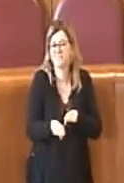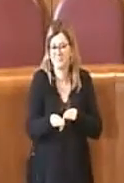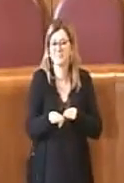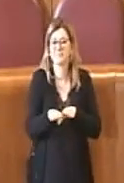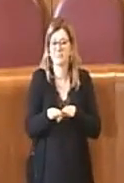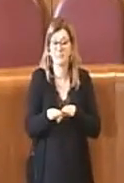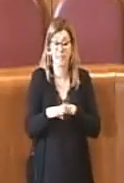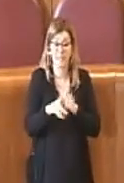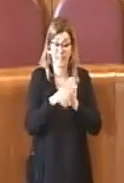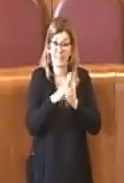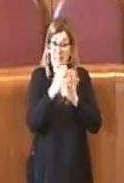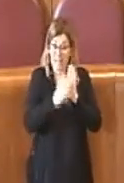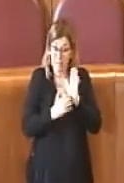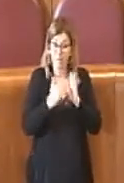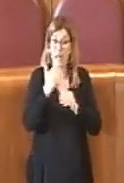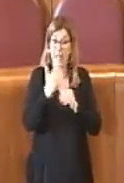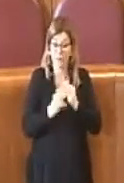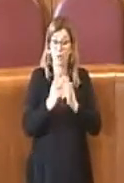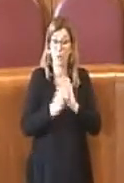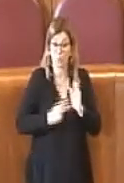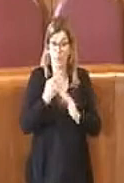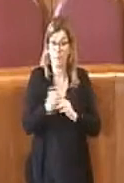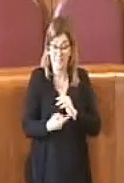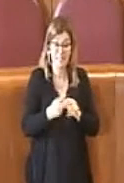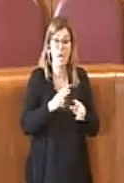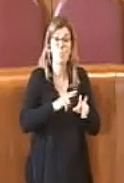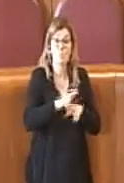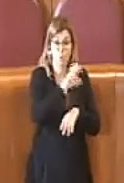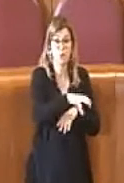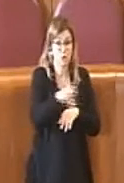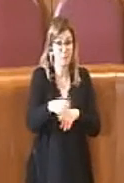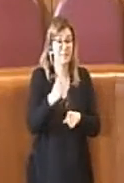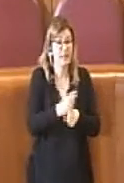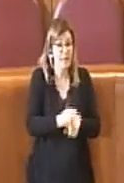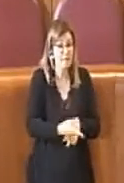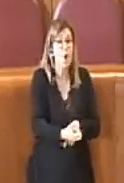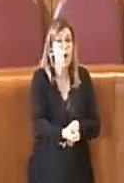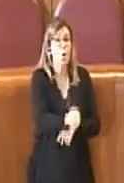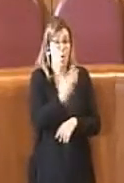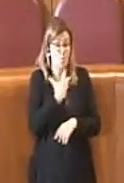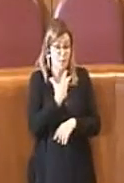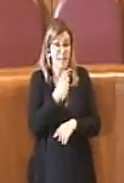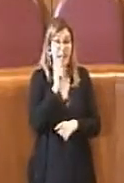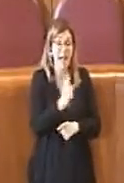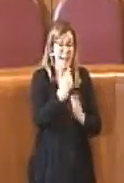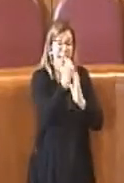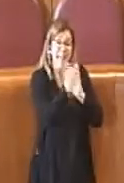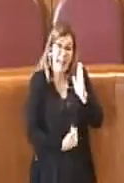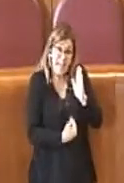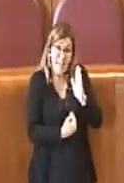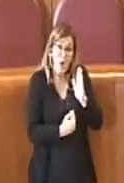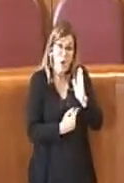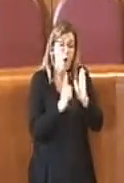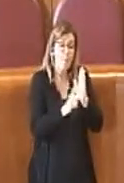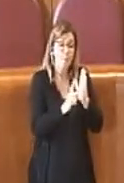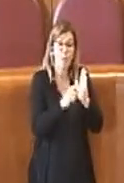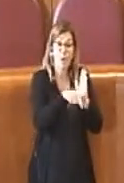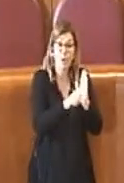con questa delibera entro due mesi i municipi dovranno comunicare l'elenco dei circoli bocciofili che saranno